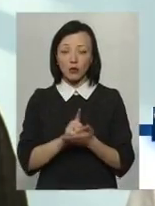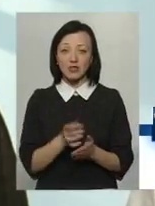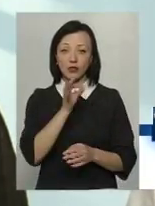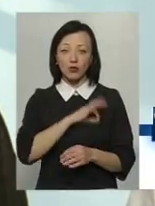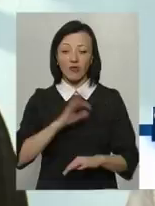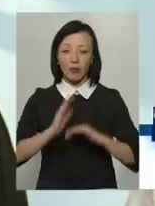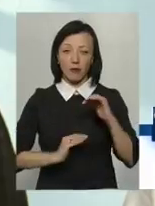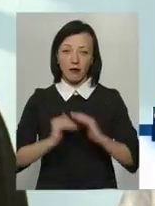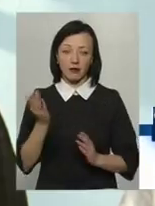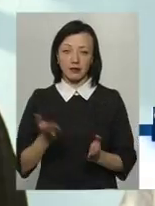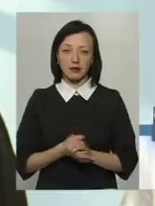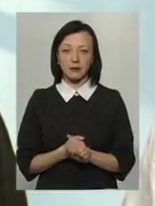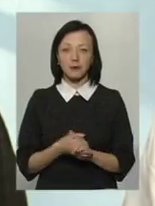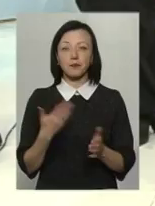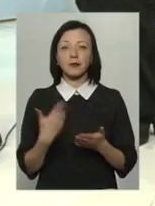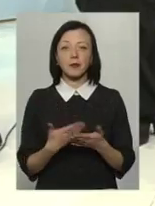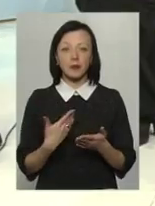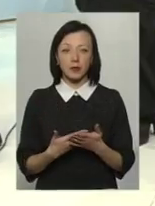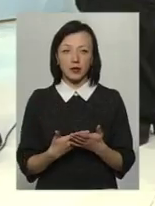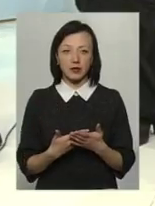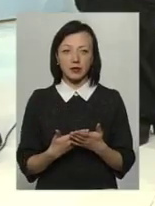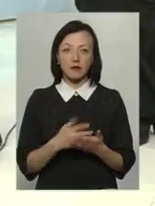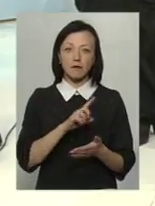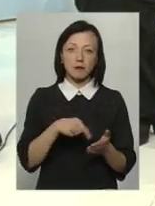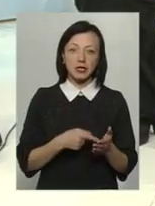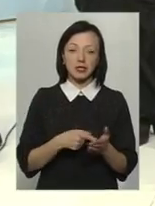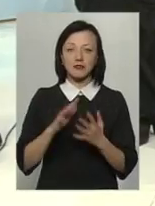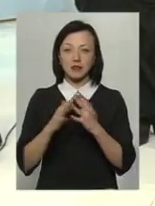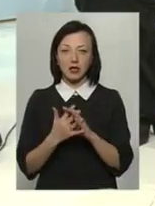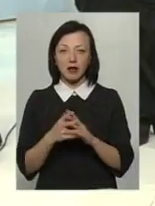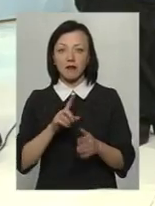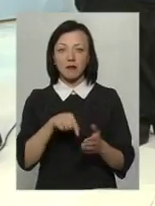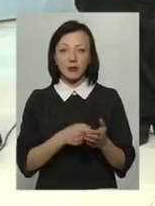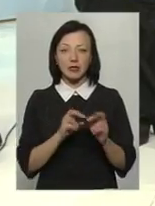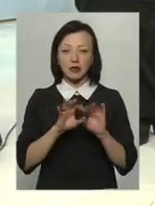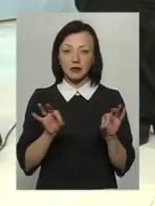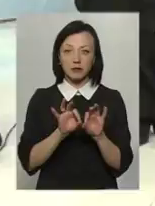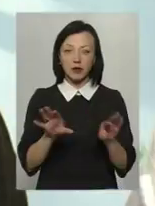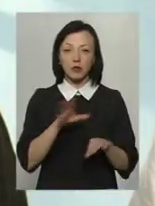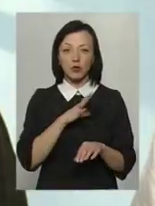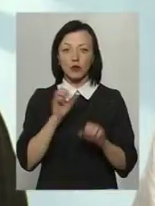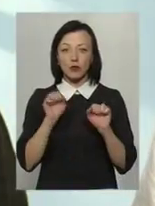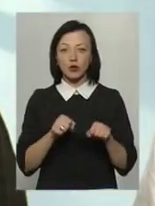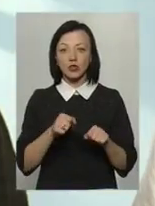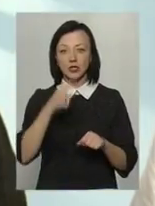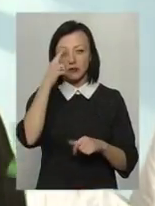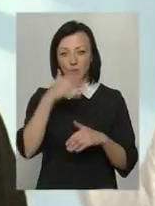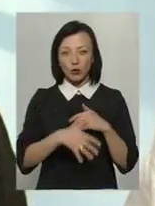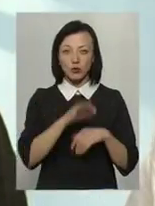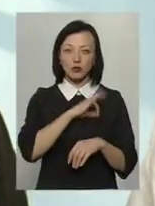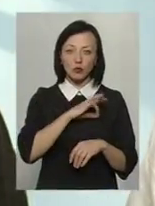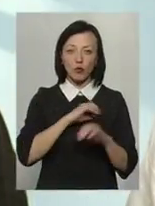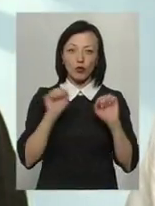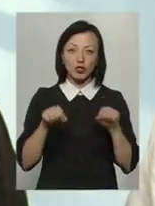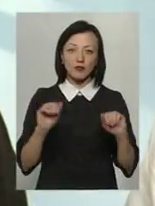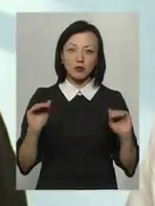застосовувати на практиці. Як в місті, так і в селі. В місті, як казав пан Олег, це може бути свідоме споживання. Можливо, це